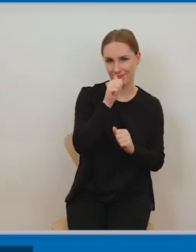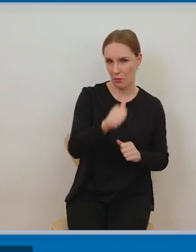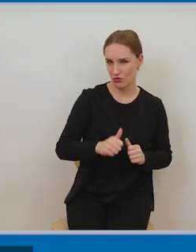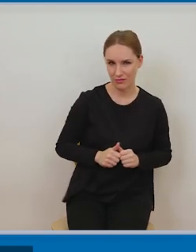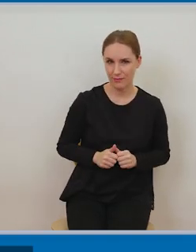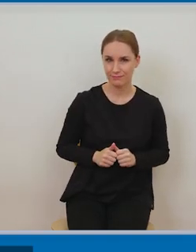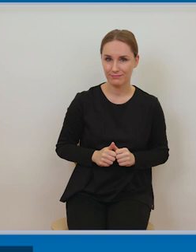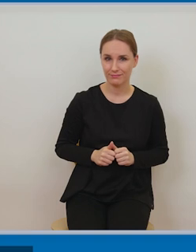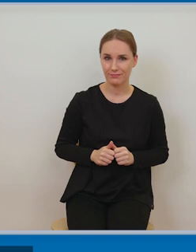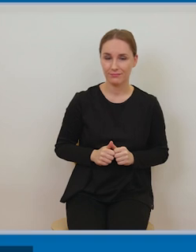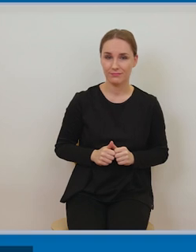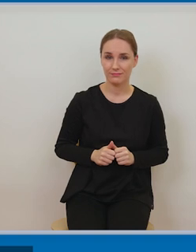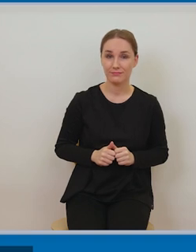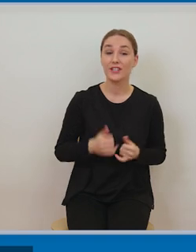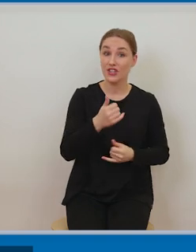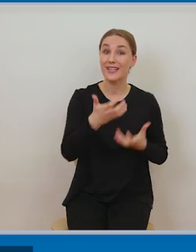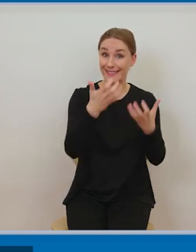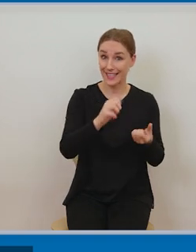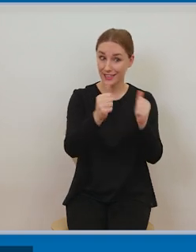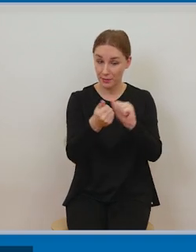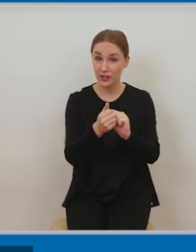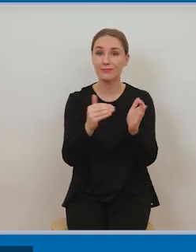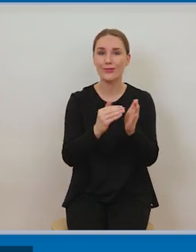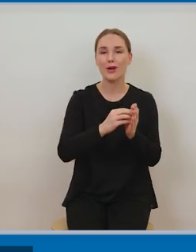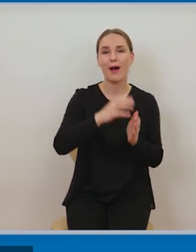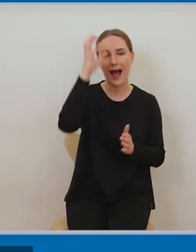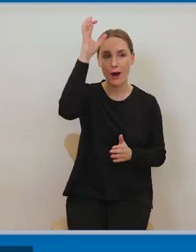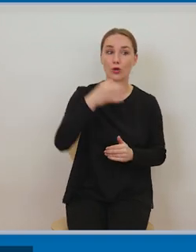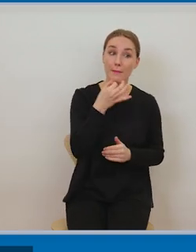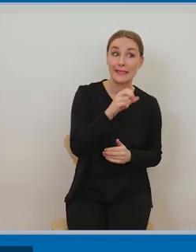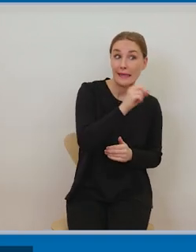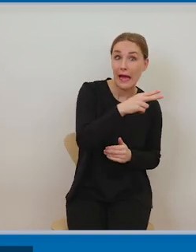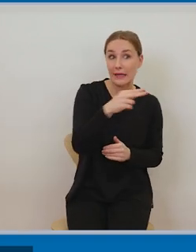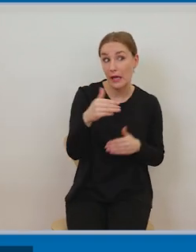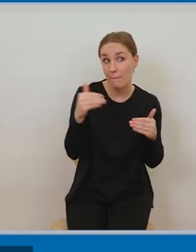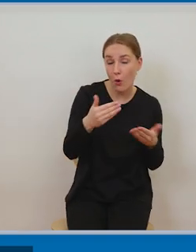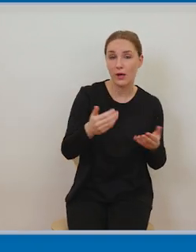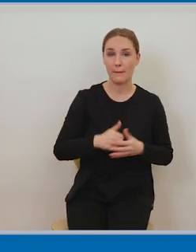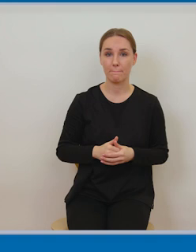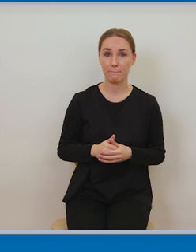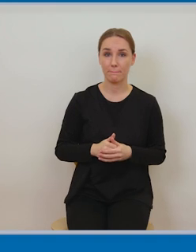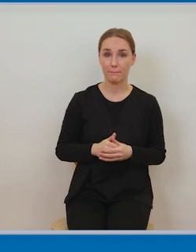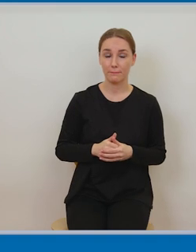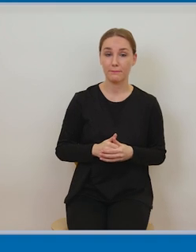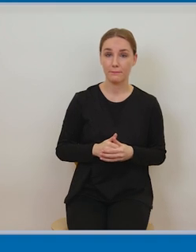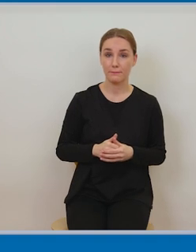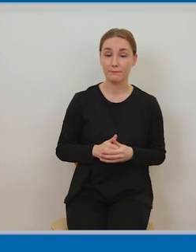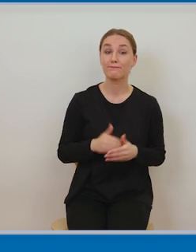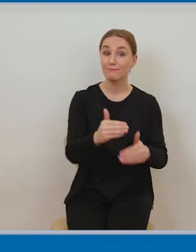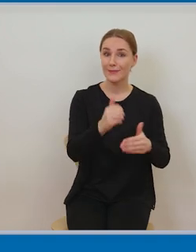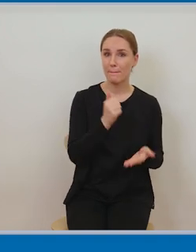zakresie konieczna jest zgoda autora. Kolejne prawo autorskie osobiste to jest prawo do